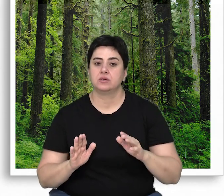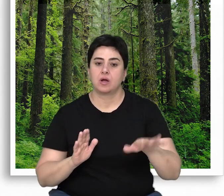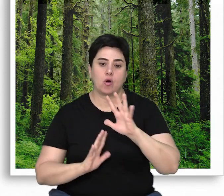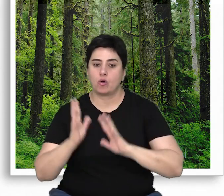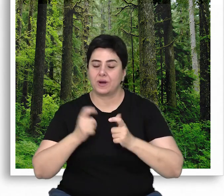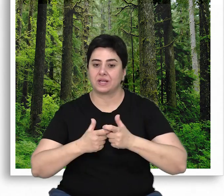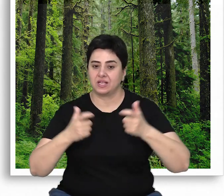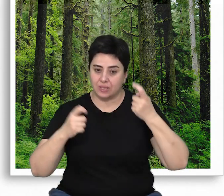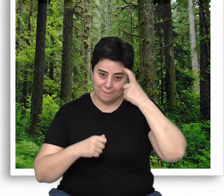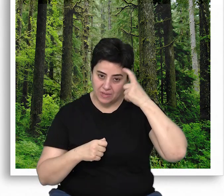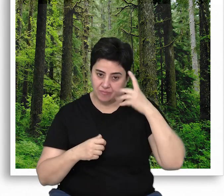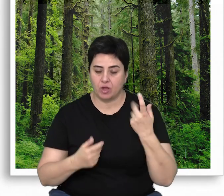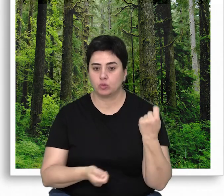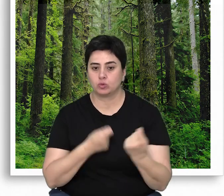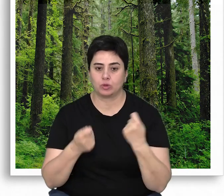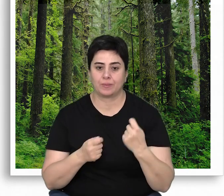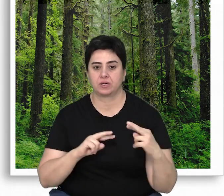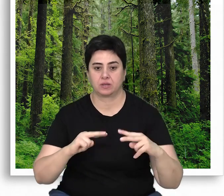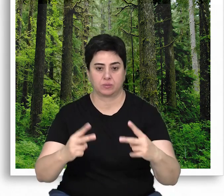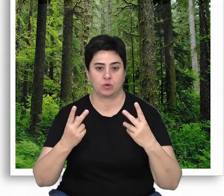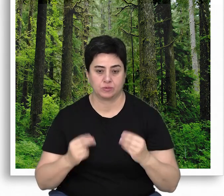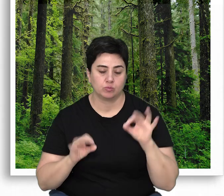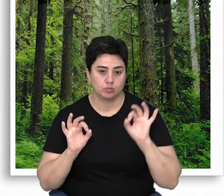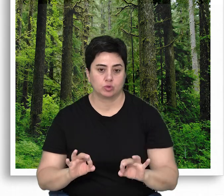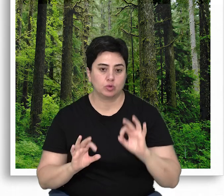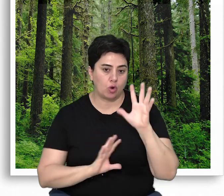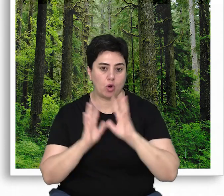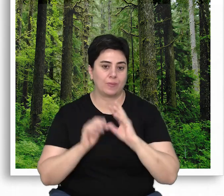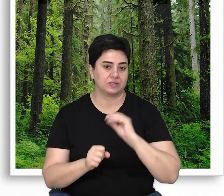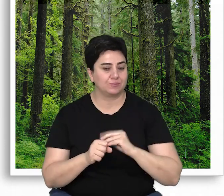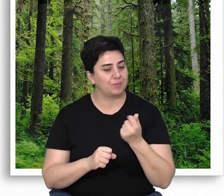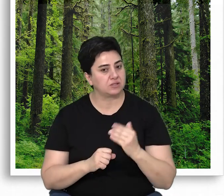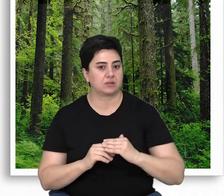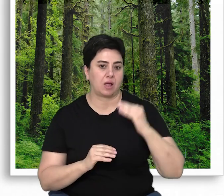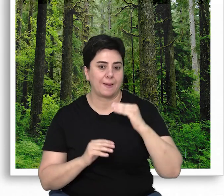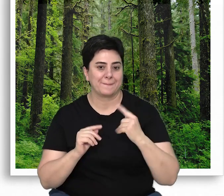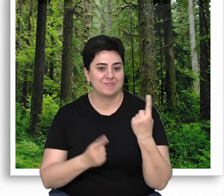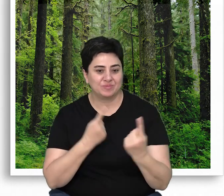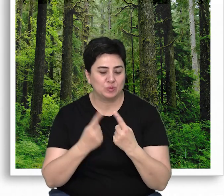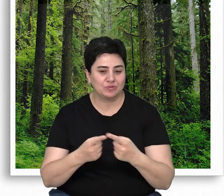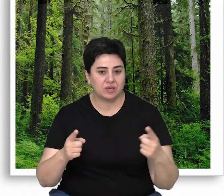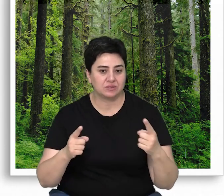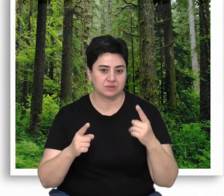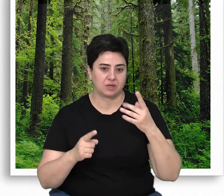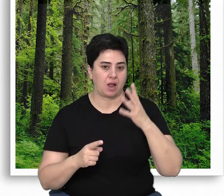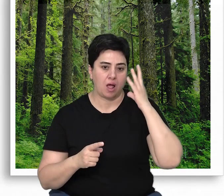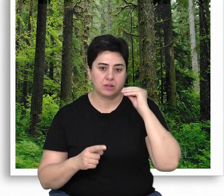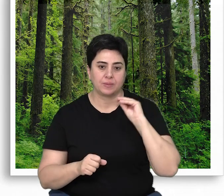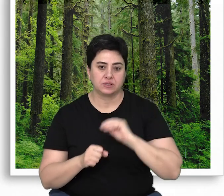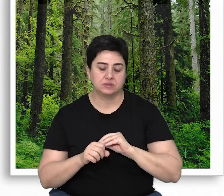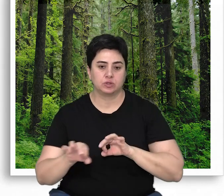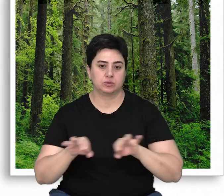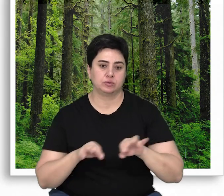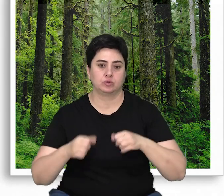gelişen ormancılık bilimleri ve uygulamaya aktarılması günümüzde ormancılığı biraz daha biyolojik çeşitlilik öngörülü bir